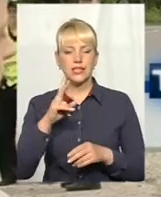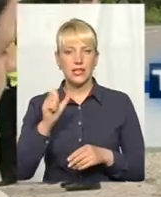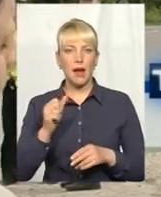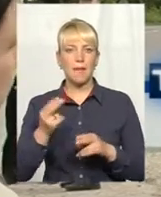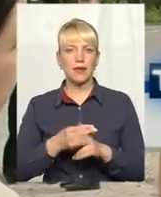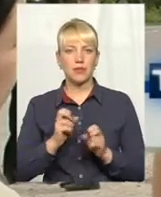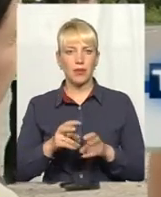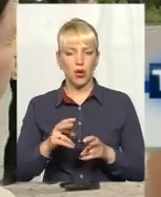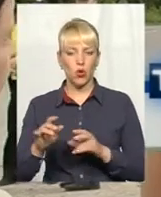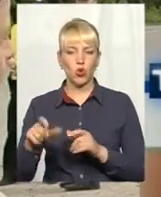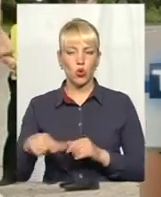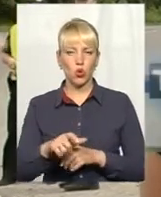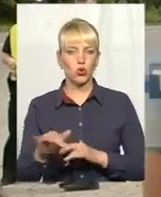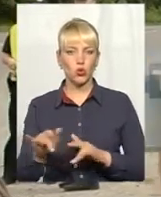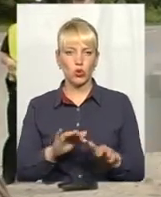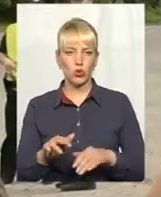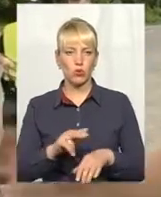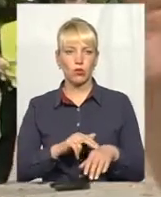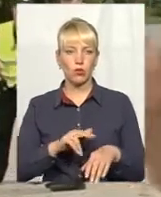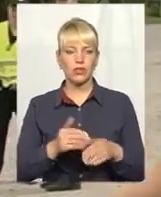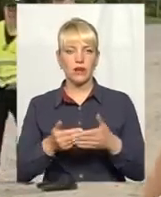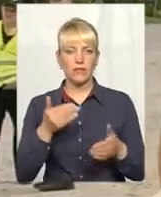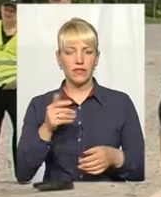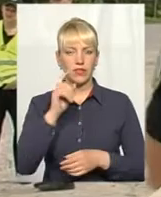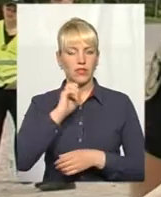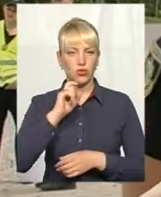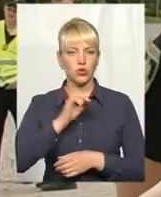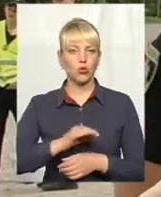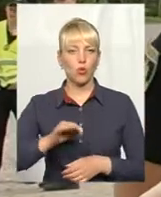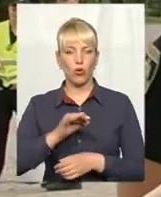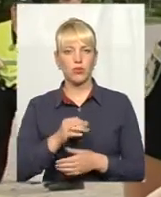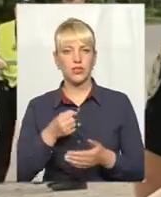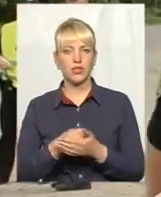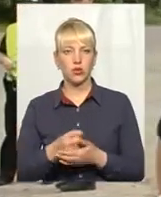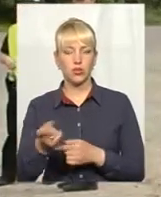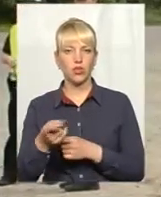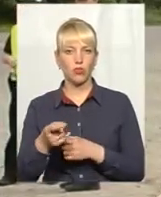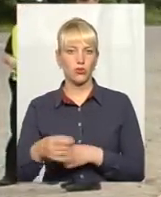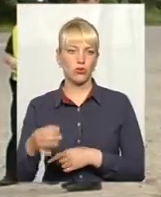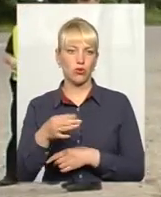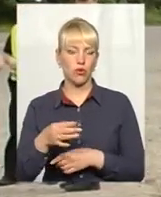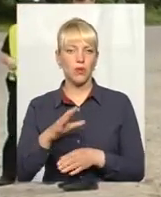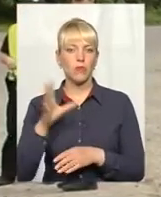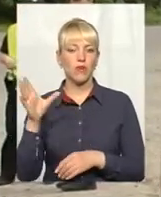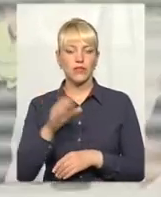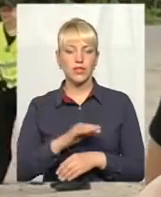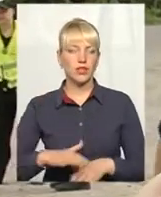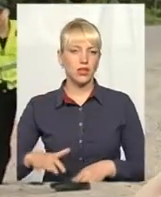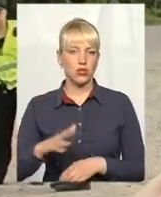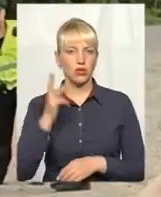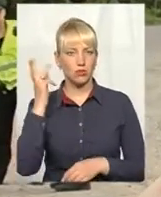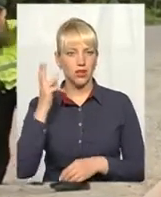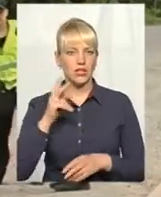патрульної поліції. Це від Вінницької області до Тернопільської області по всій території Хмельницької.